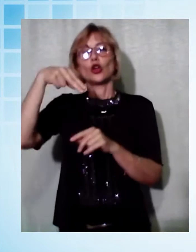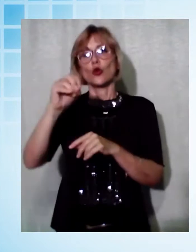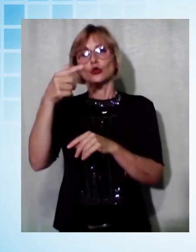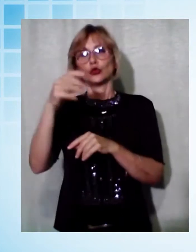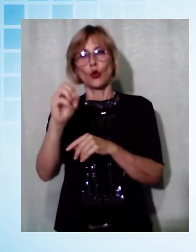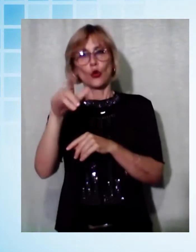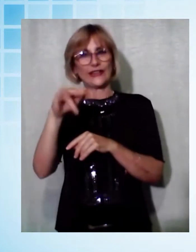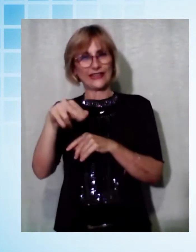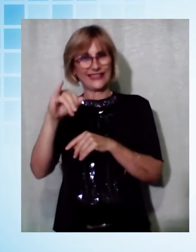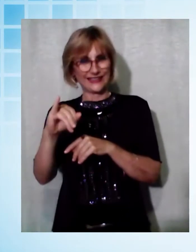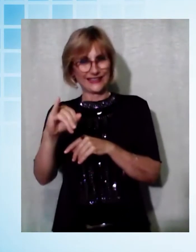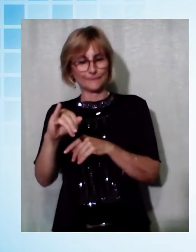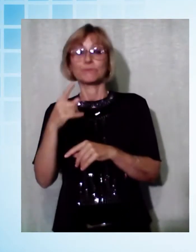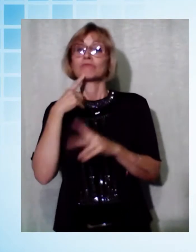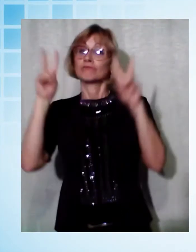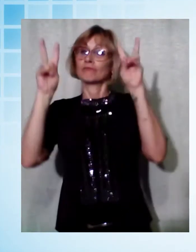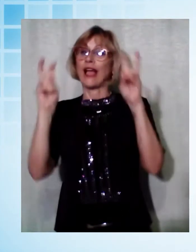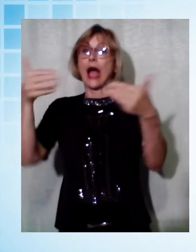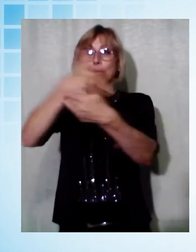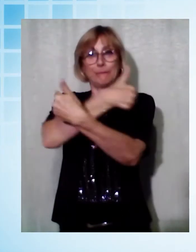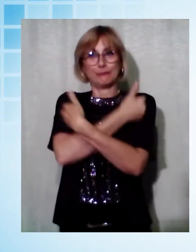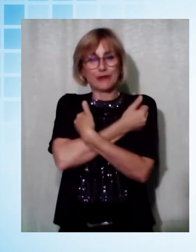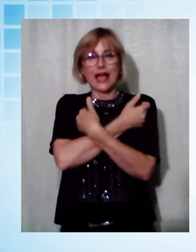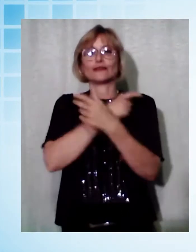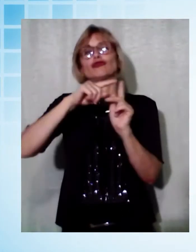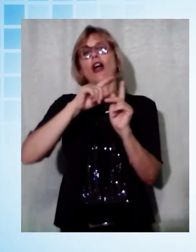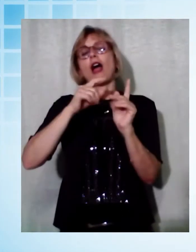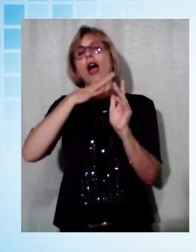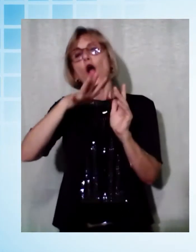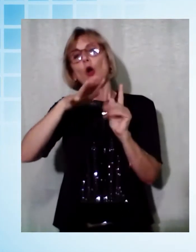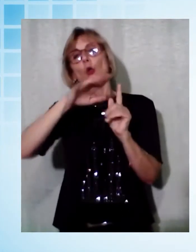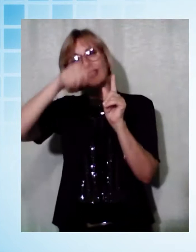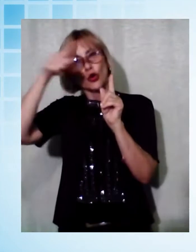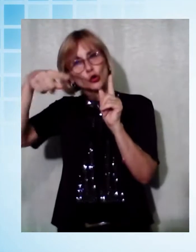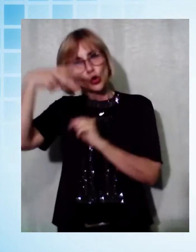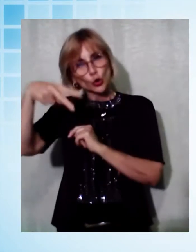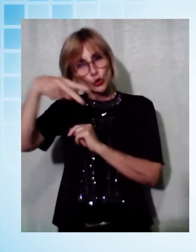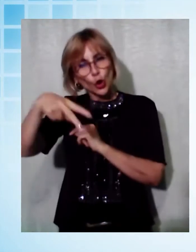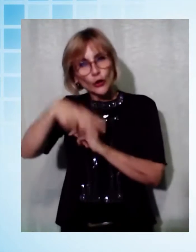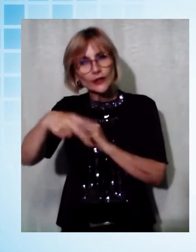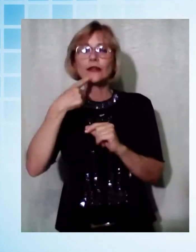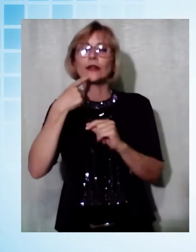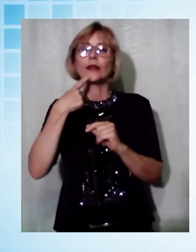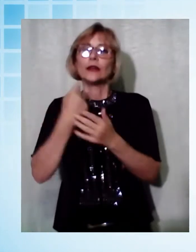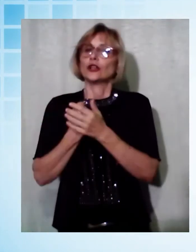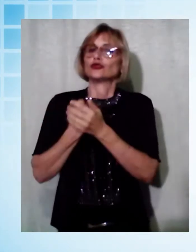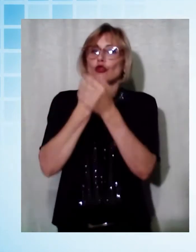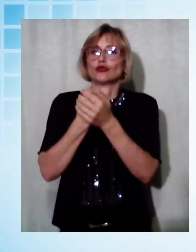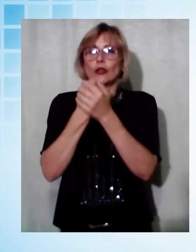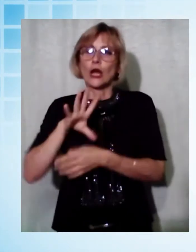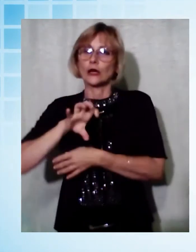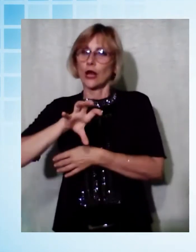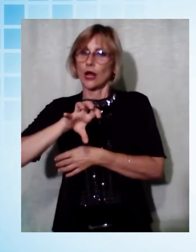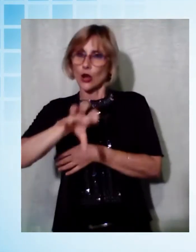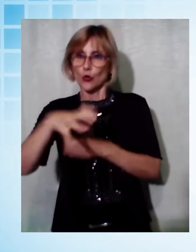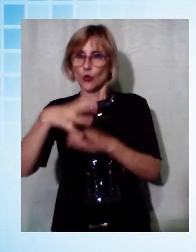Nottolini, promosso da Unicoop Firenze e dalla sezione Soci Coop di Lucca per sostenere il restauro del tempietto di